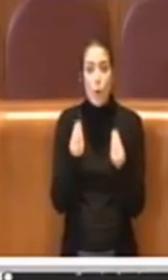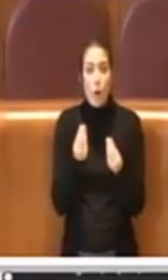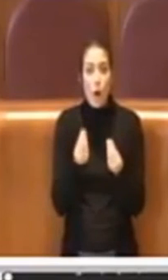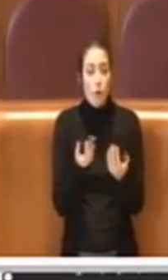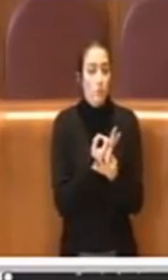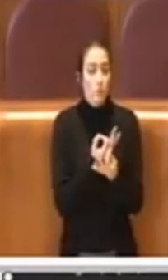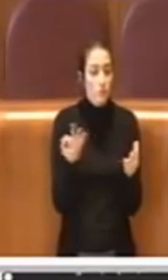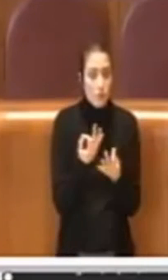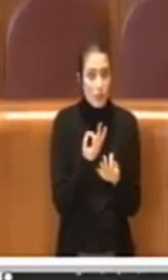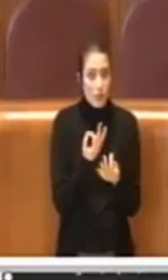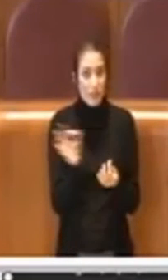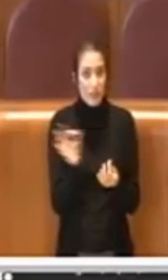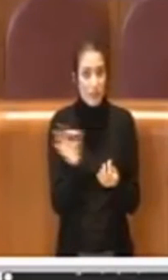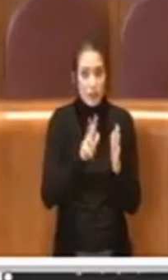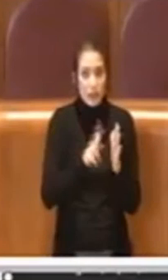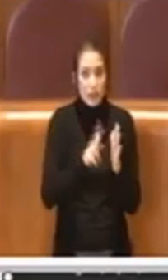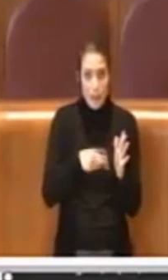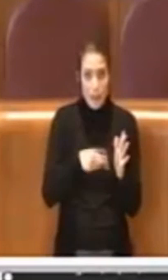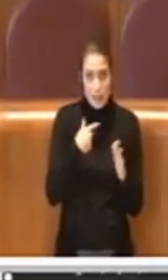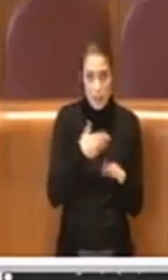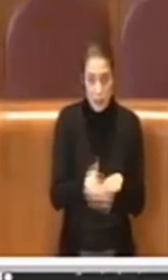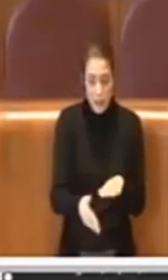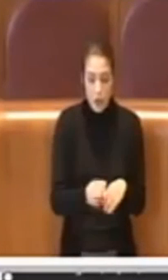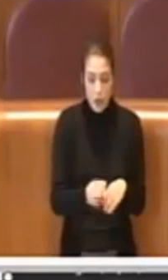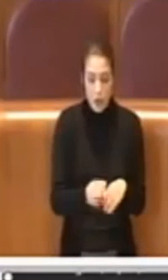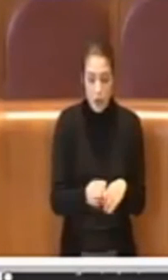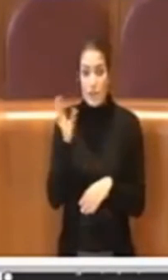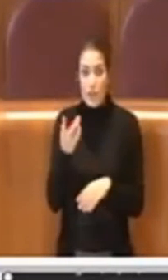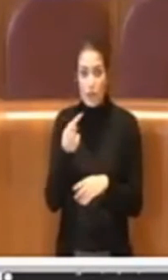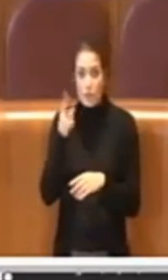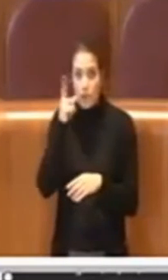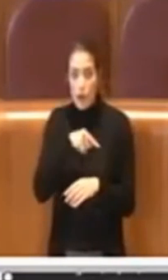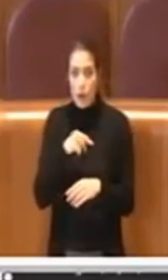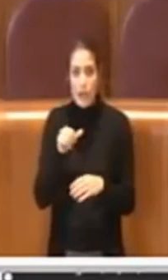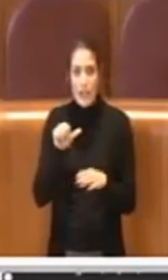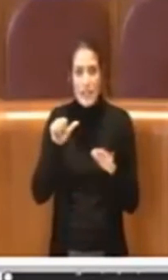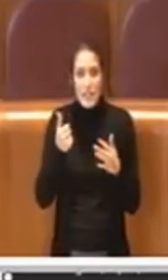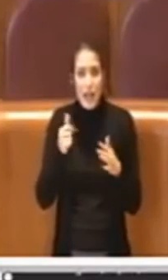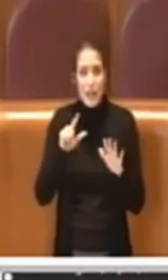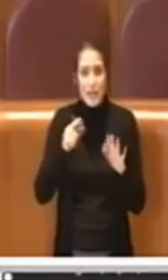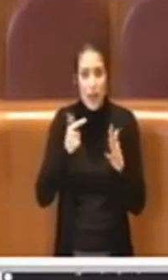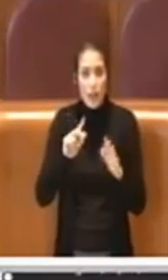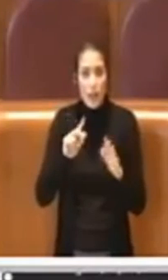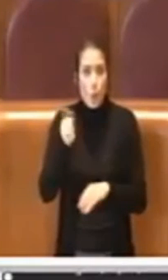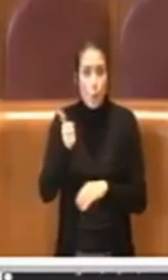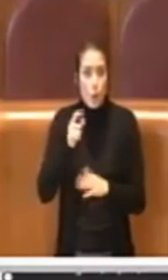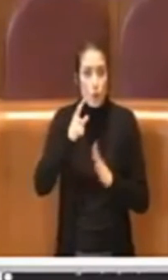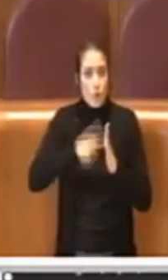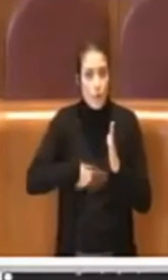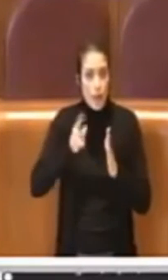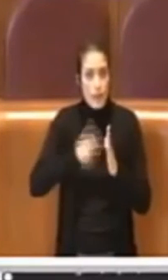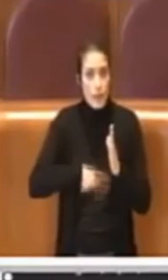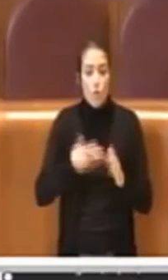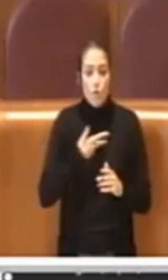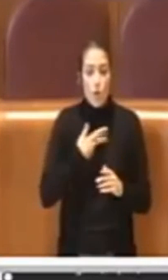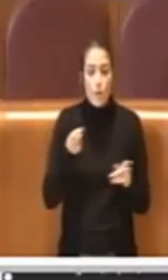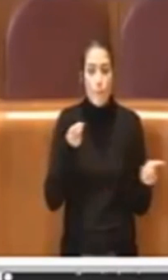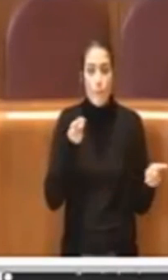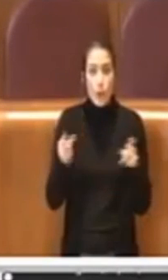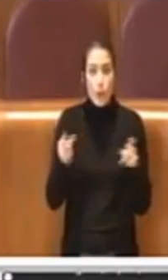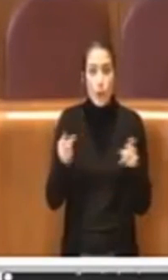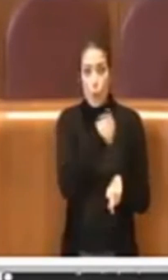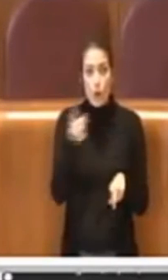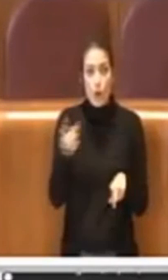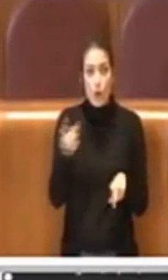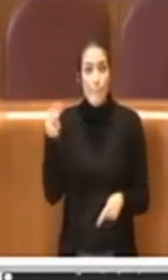mesi, quando poi andavano male invece erano sei, sette, undici mesi. C'è stato un anno in cui il